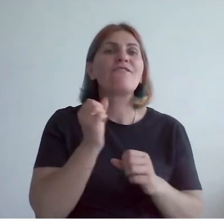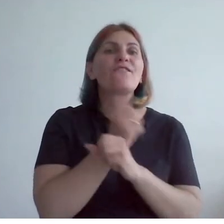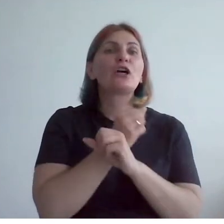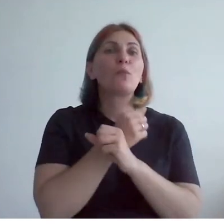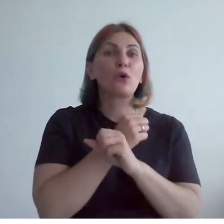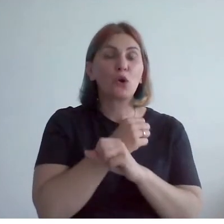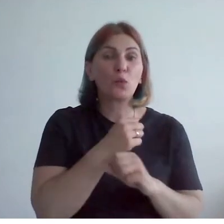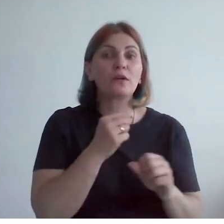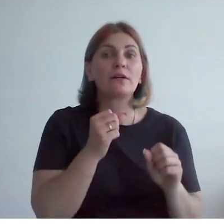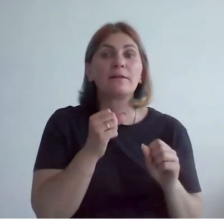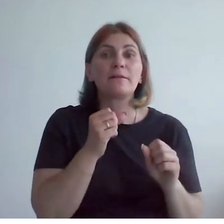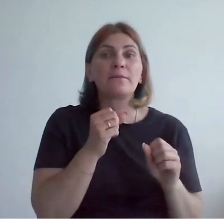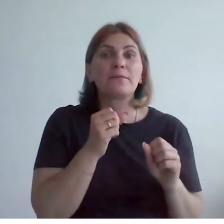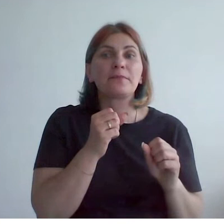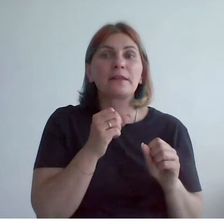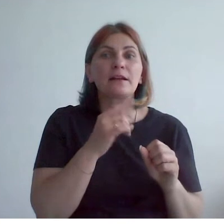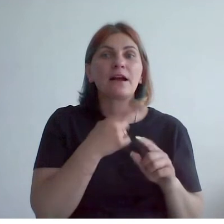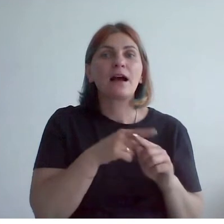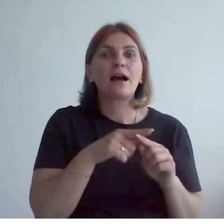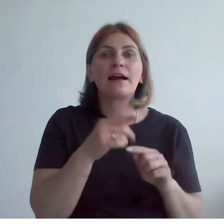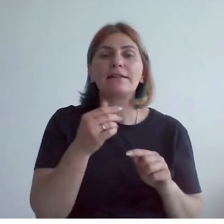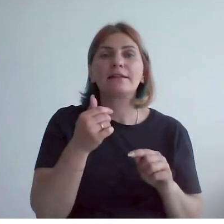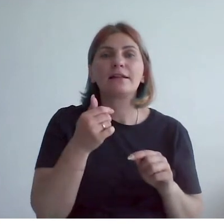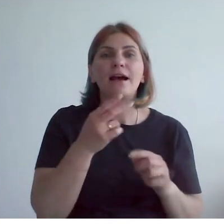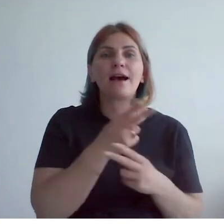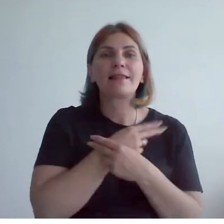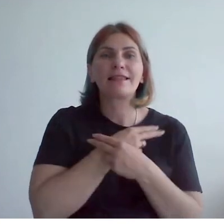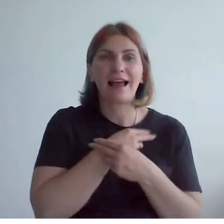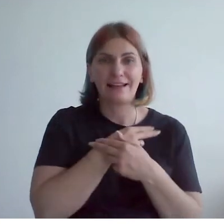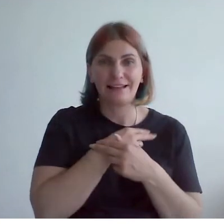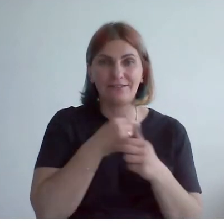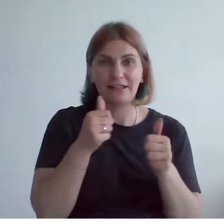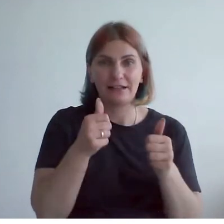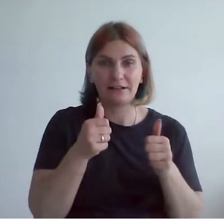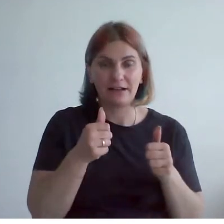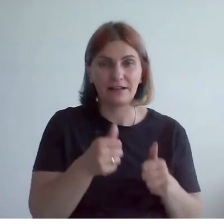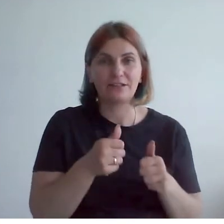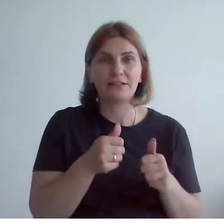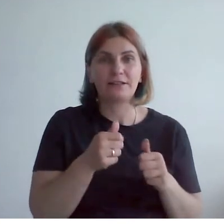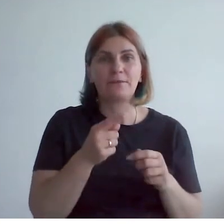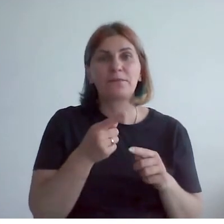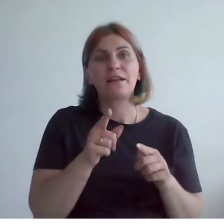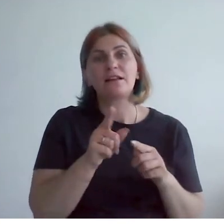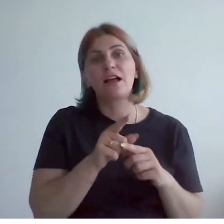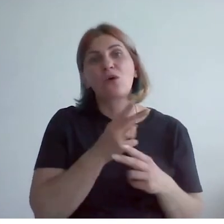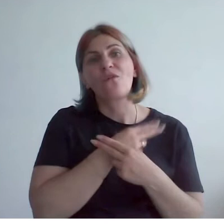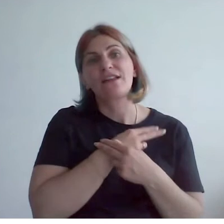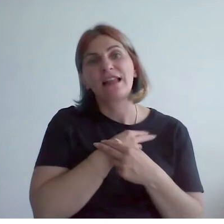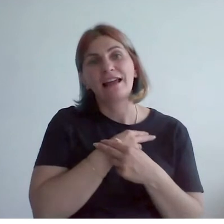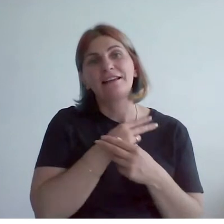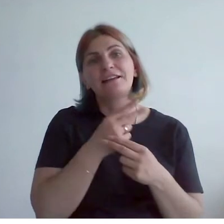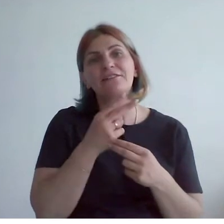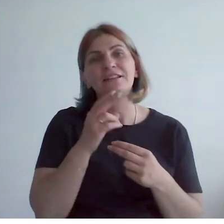верблюдом», и это потрясающая наивная вещь, стоит такой очень в наивном стиле написанный